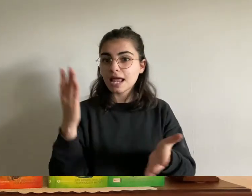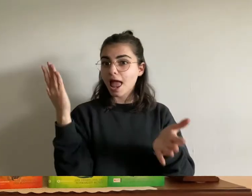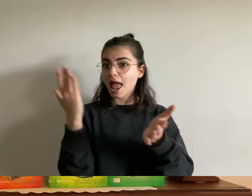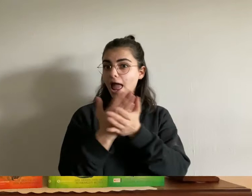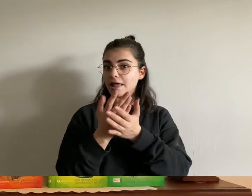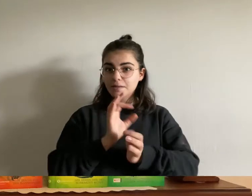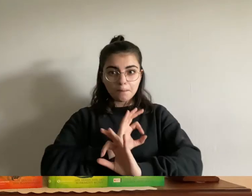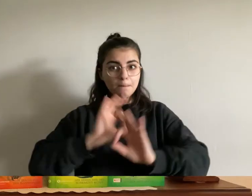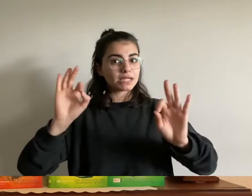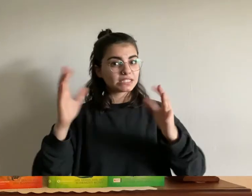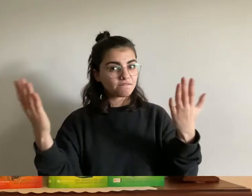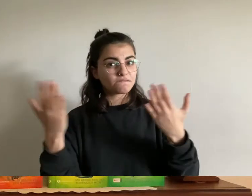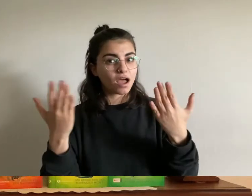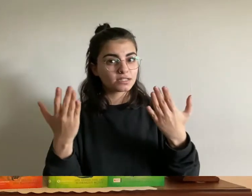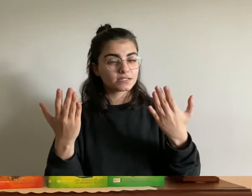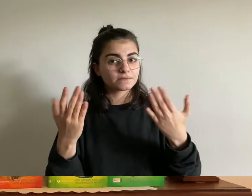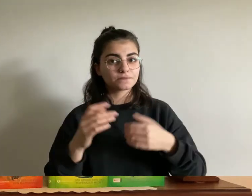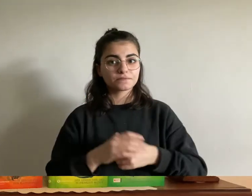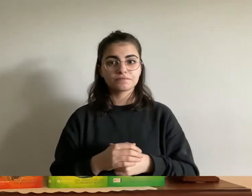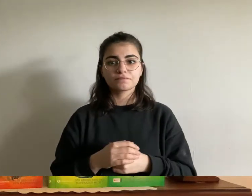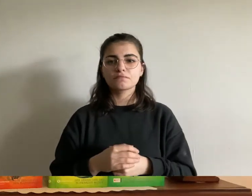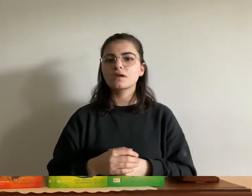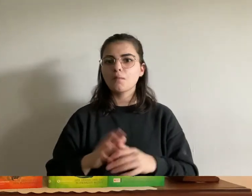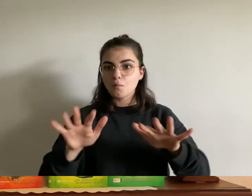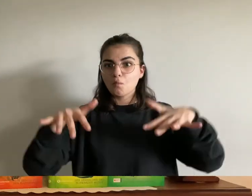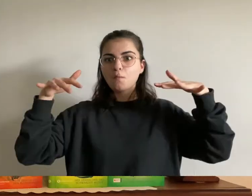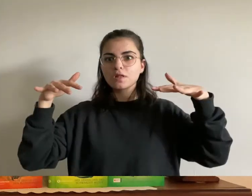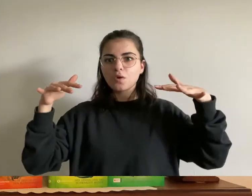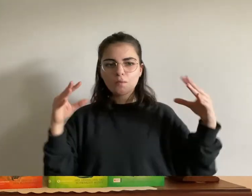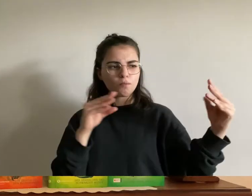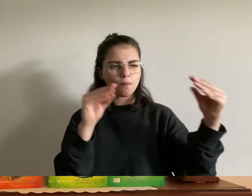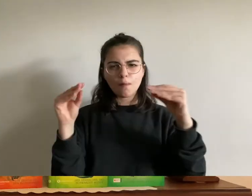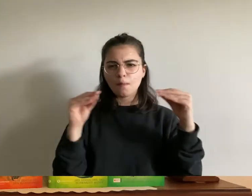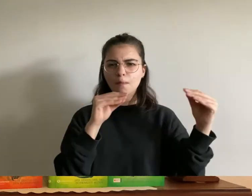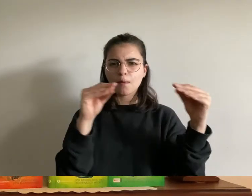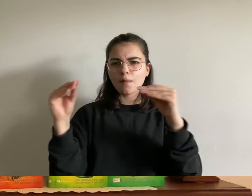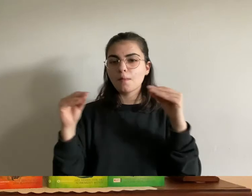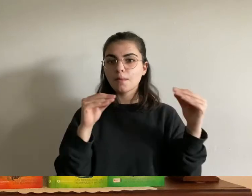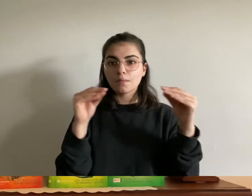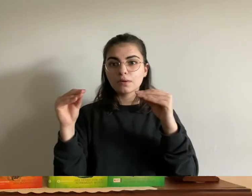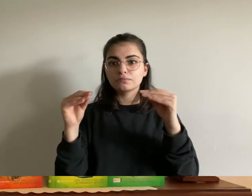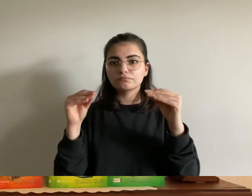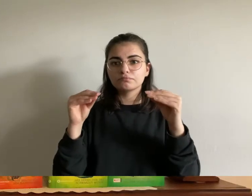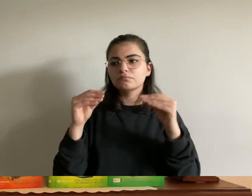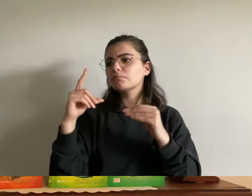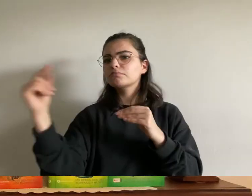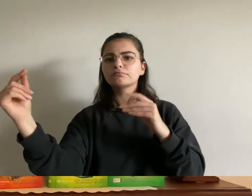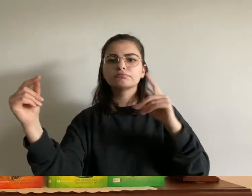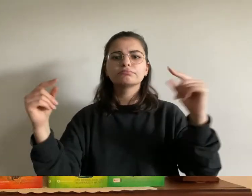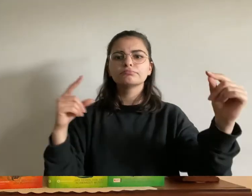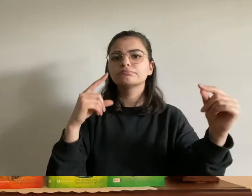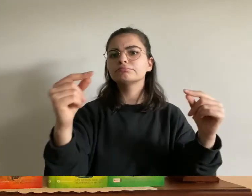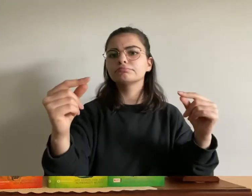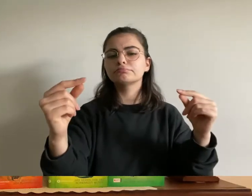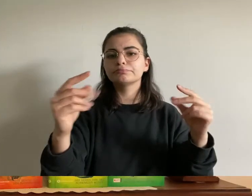begeistert und viele blieben noch und sprachen miteinander über die vorführung die kinder gingen hinunter zu dem bunten